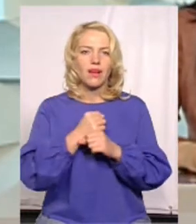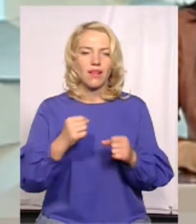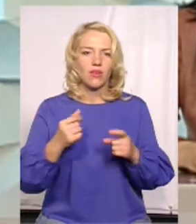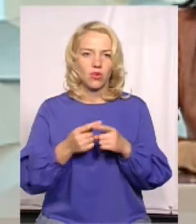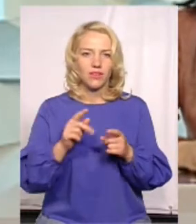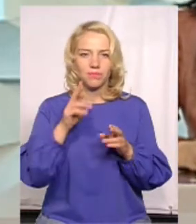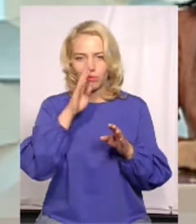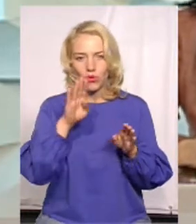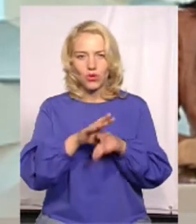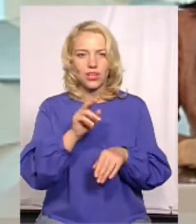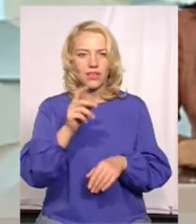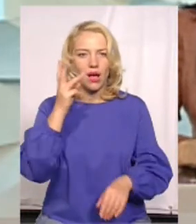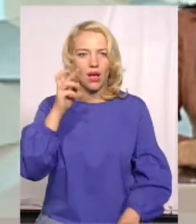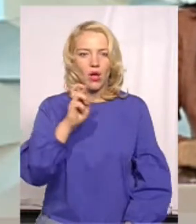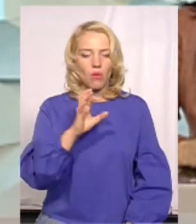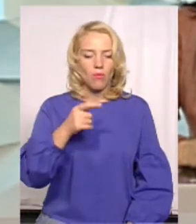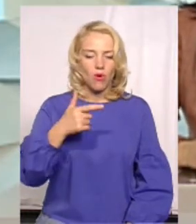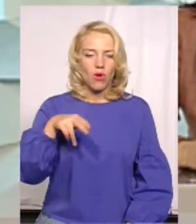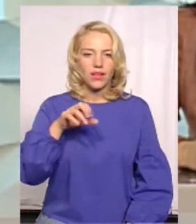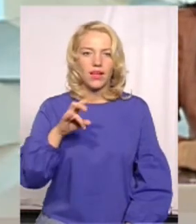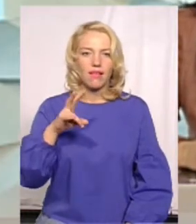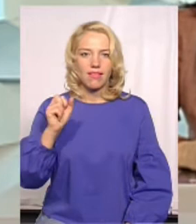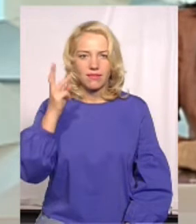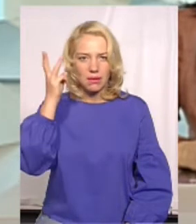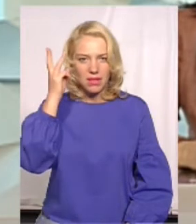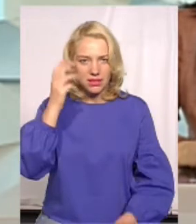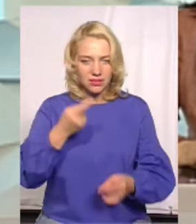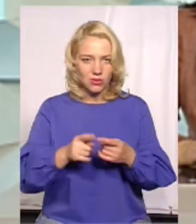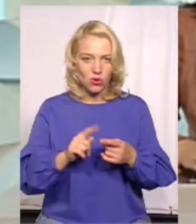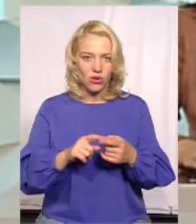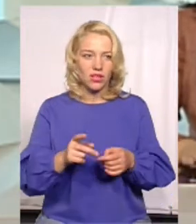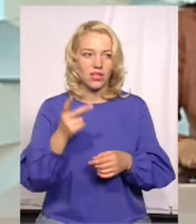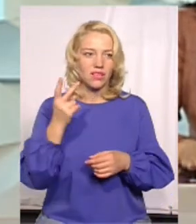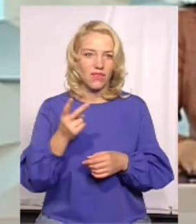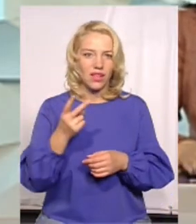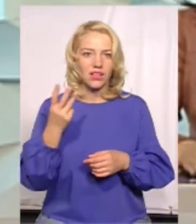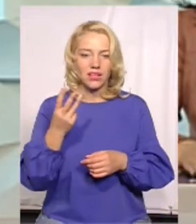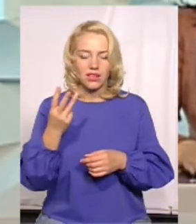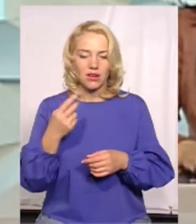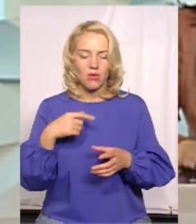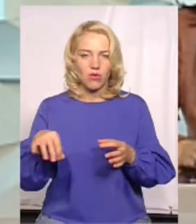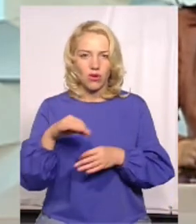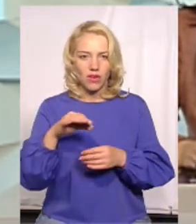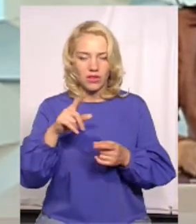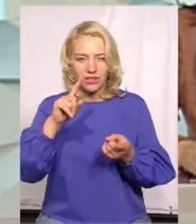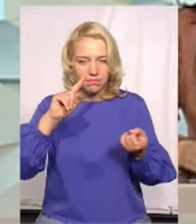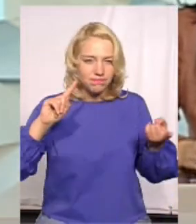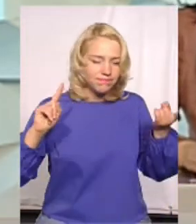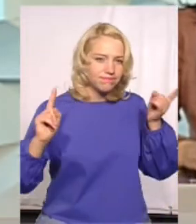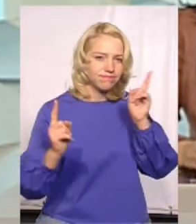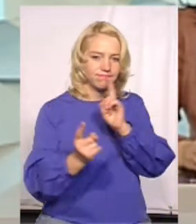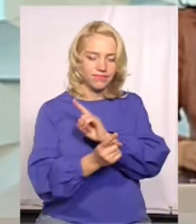це щось має бути таке. Так, буквально за три дні до подачі проєкту ідея повністю еволюціонувала з